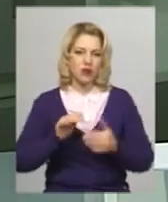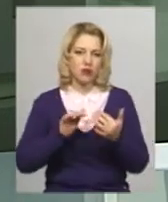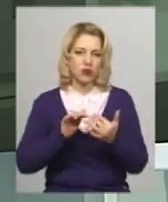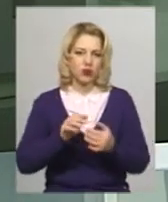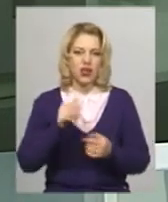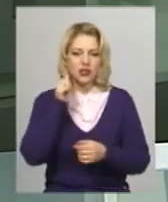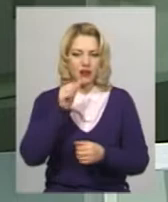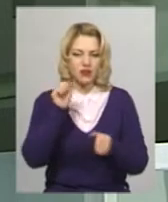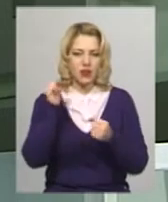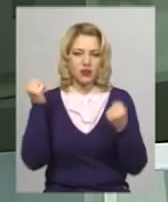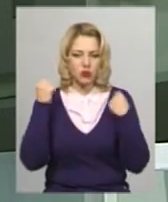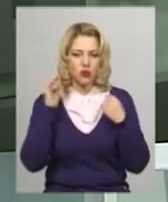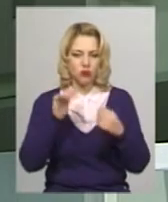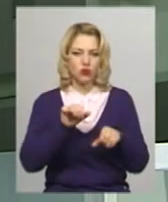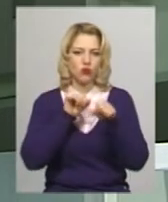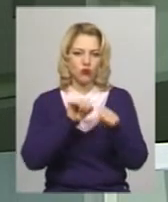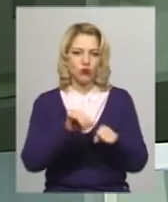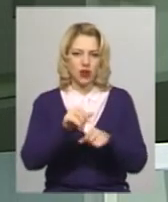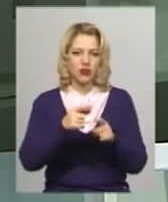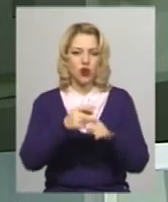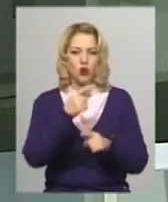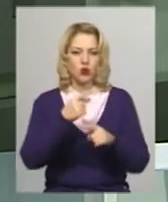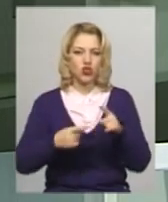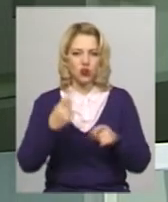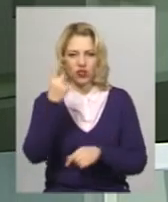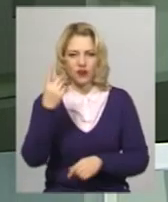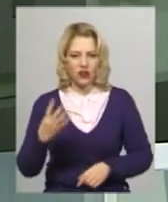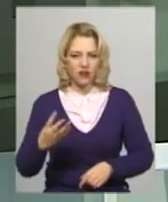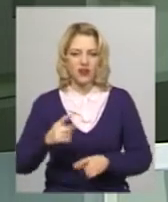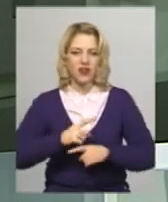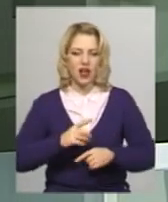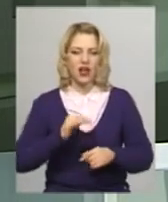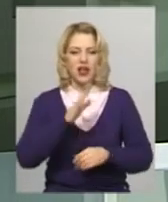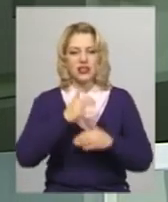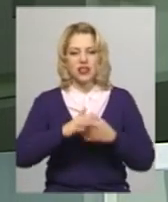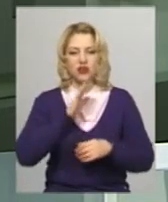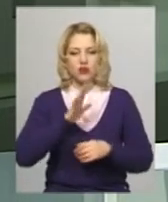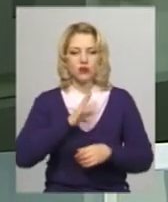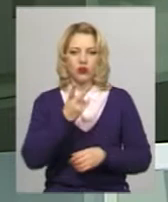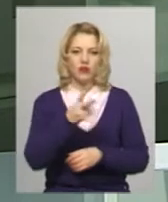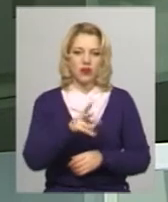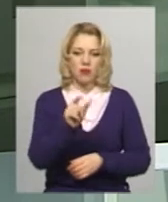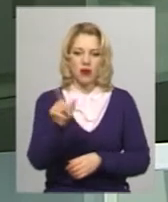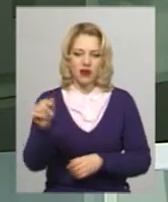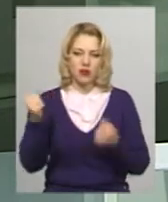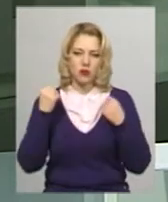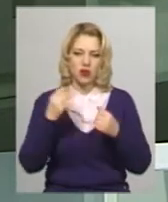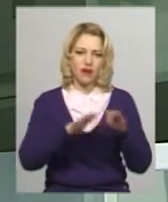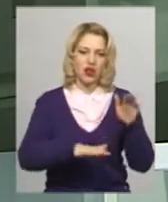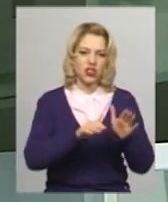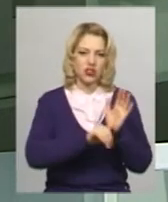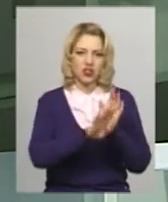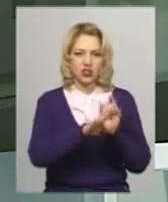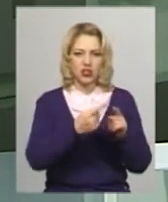спортсмени боксуватимуть у чвертьфіналі. Серед жінок у фіналі боксували дві пари спортсменок, у вазі 64 кілограми